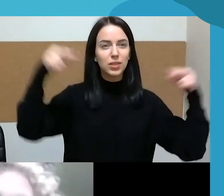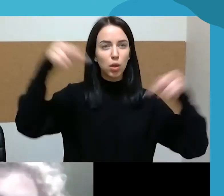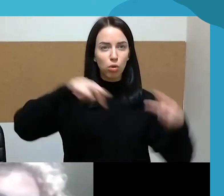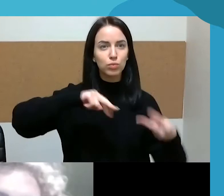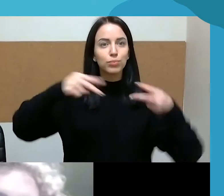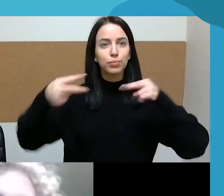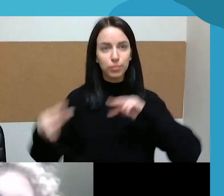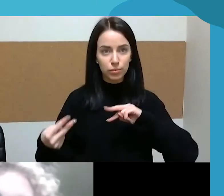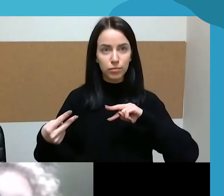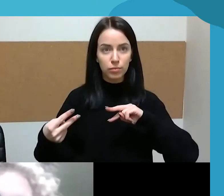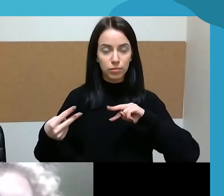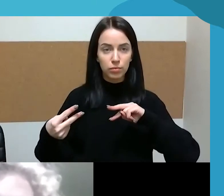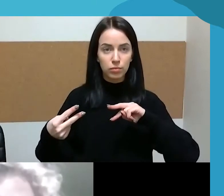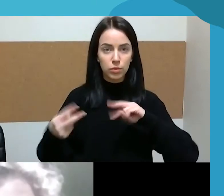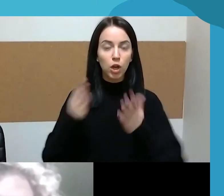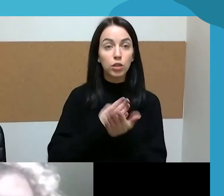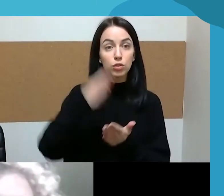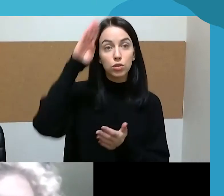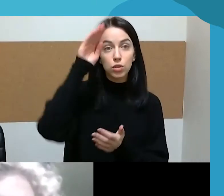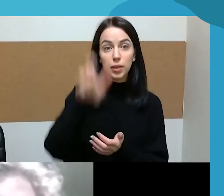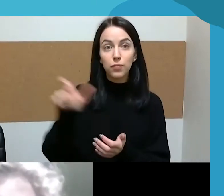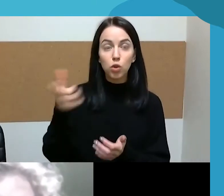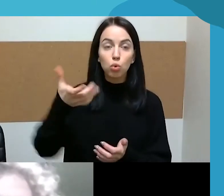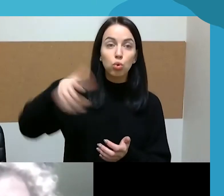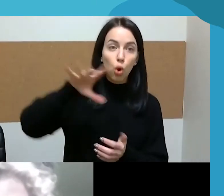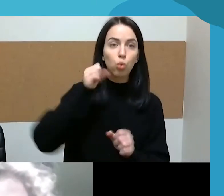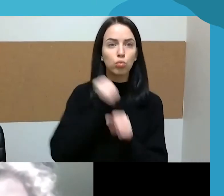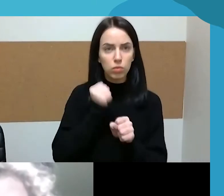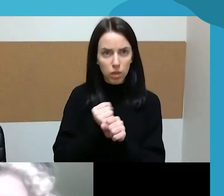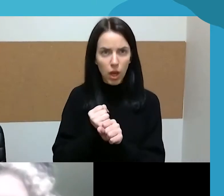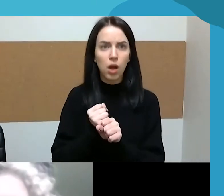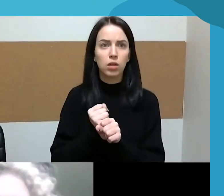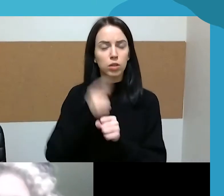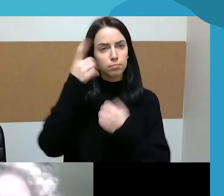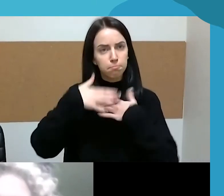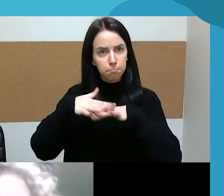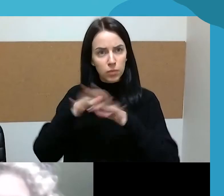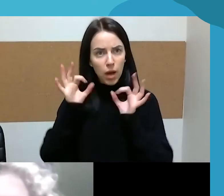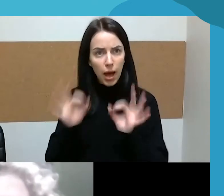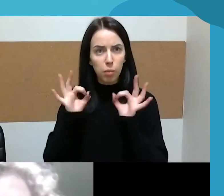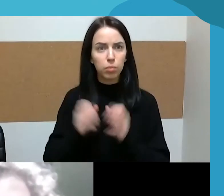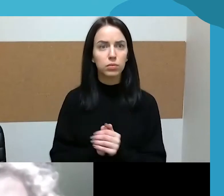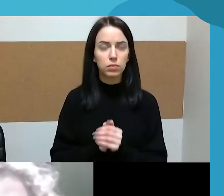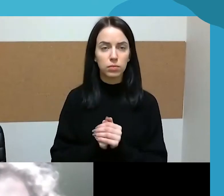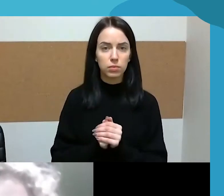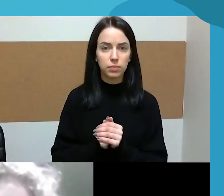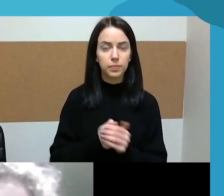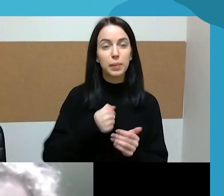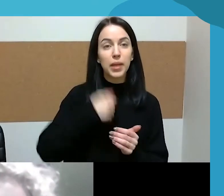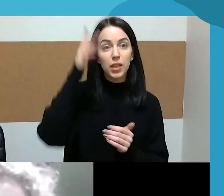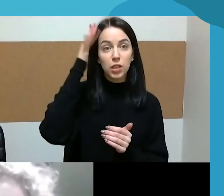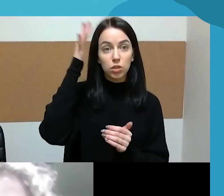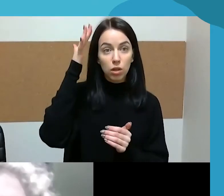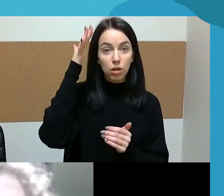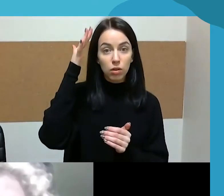daugiau vyrų atsiranda, kurie tą daro, tą daro labai sąmoningai, įsitraukia. Bet vis tik tai manyčiau, kad tai dar nėra tapusi